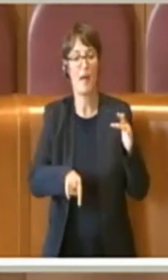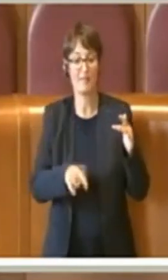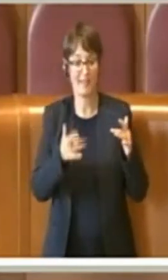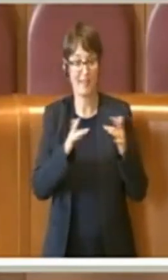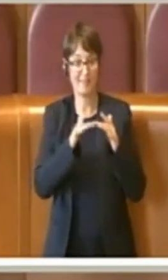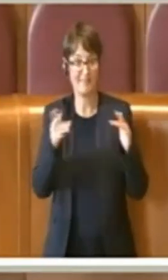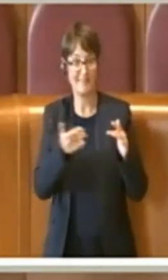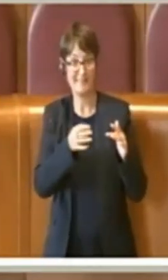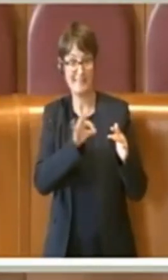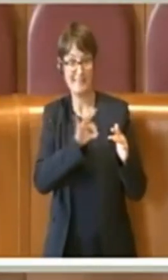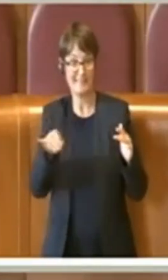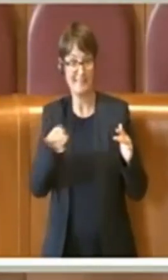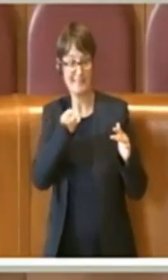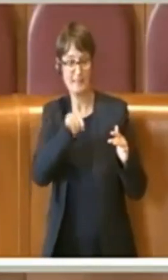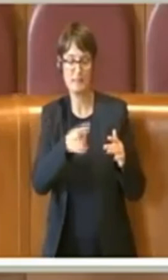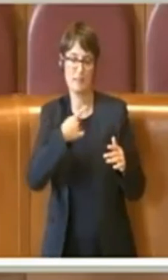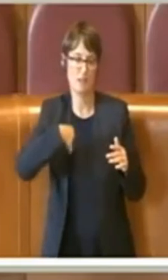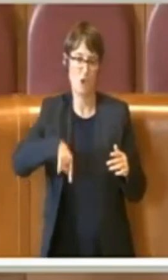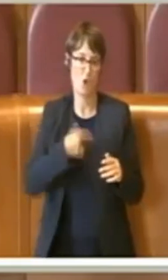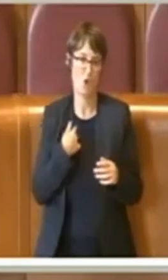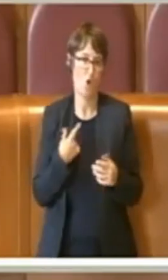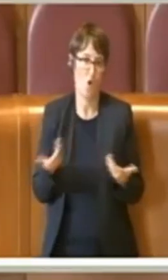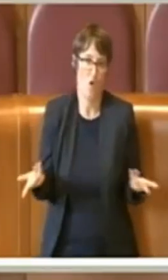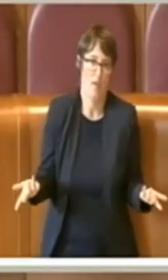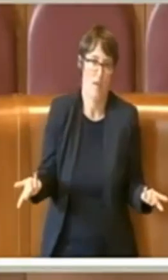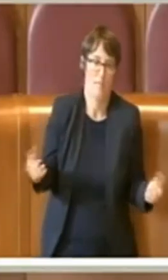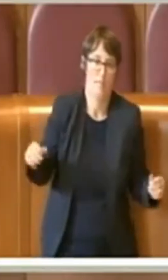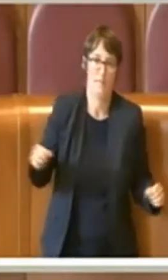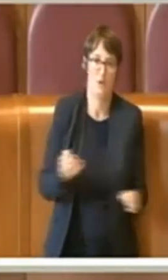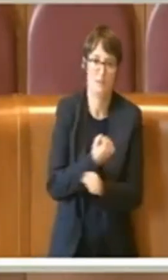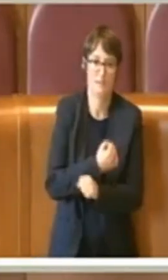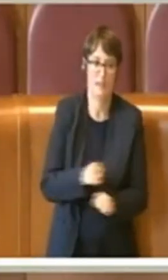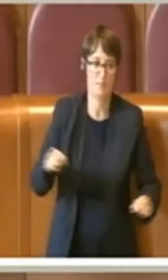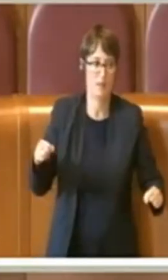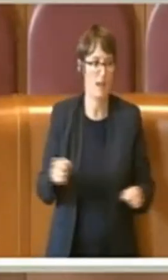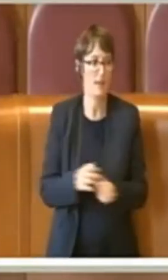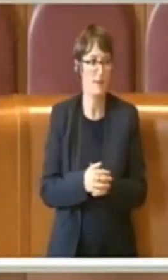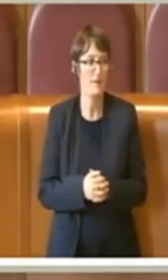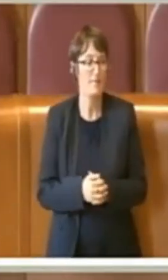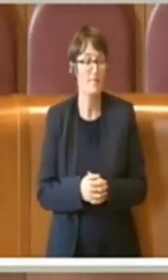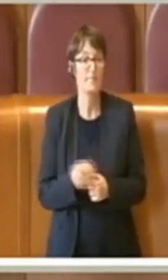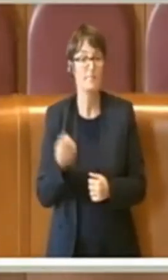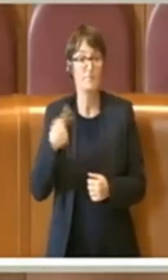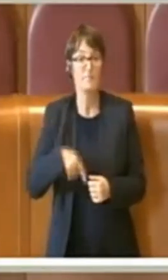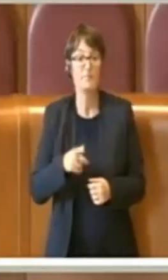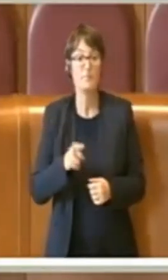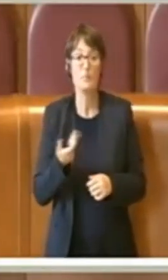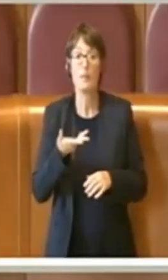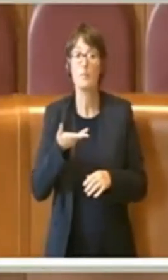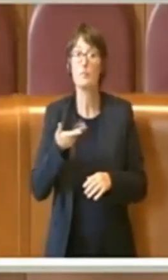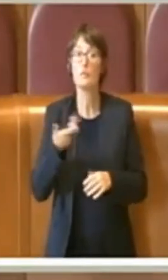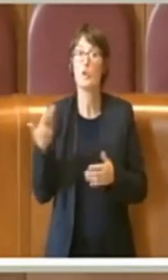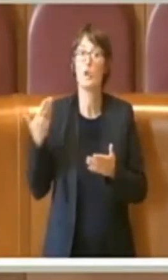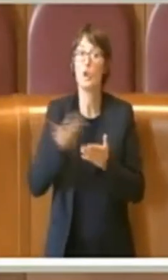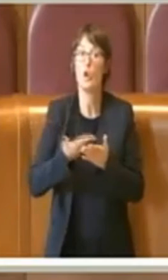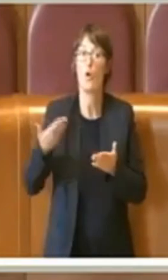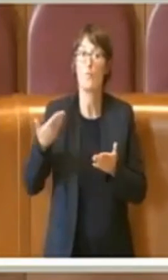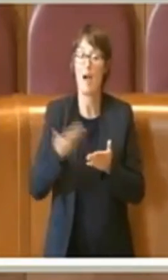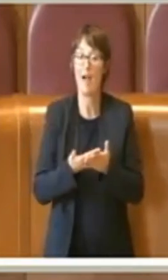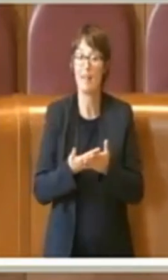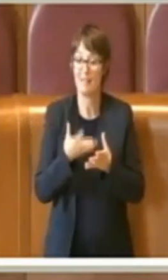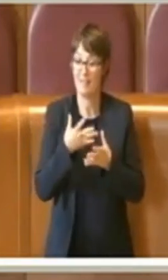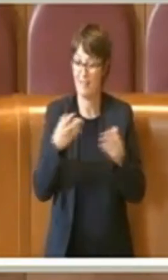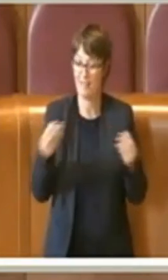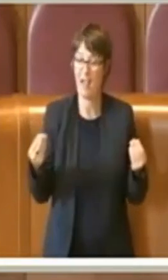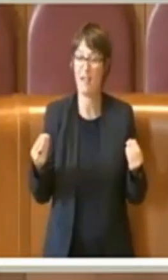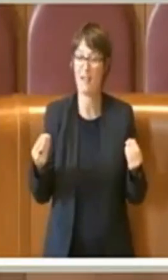senza la quale, perché più della metà, e questo è conferma appunto anche dell'importo austanziato dalla Regione Lazio, più della metà delle domande le gestisce l'unico ente locale,